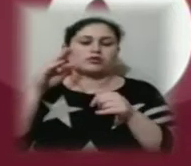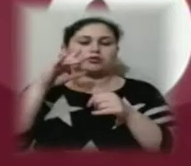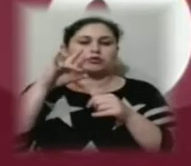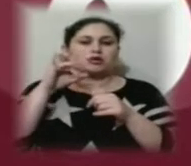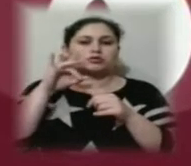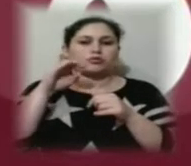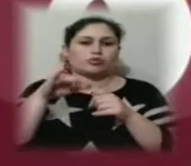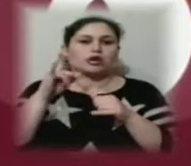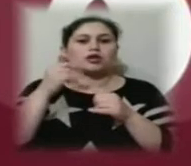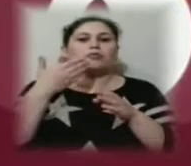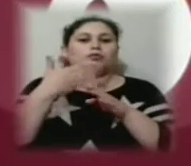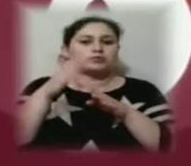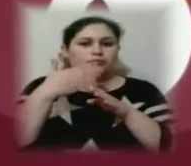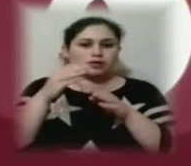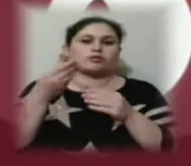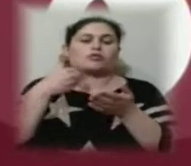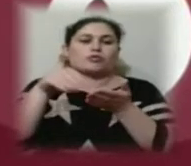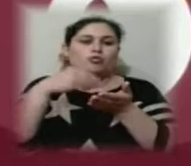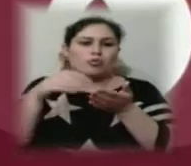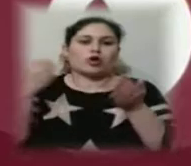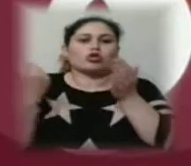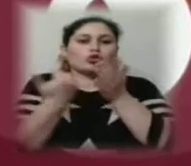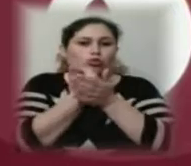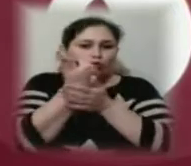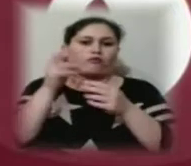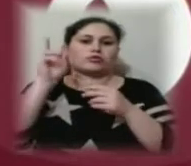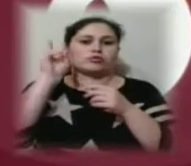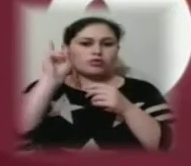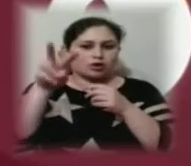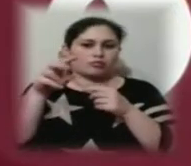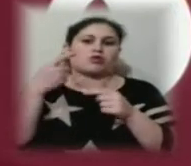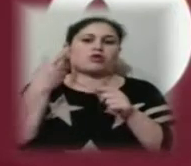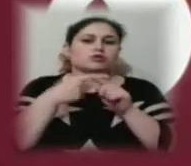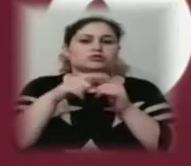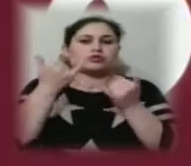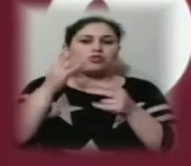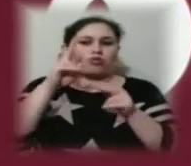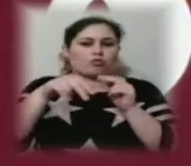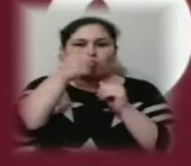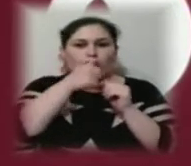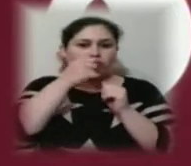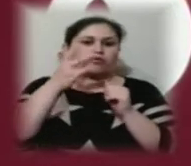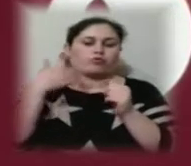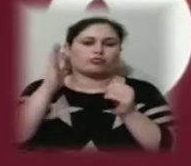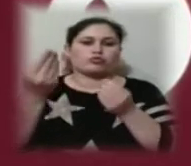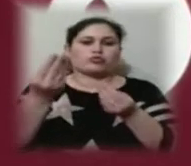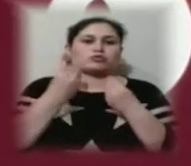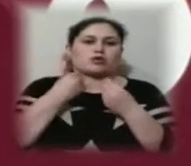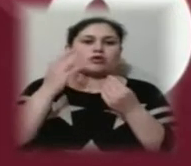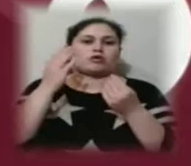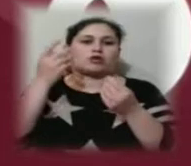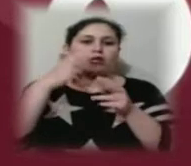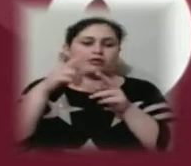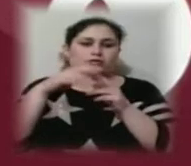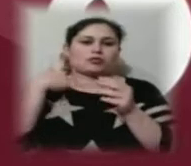наполягаю декілька років, нам потрібно розвивати комунальний транспорт. І поступово нам потрібно закуповувати і автобуси, і